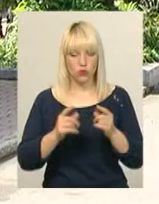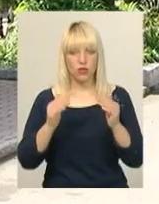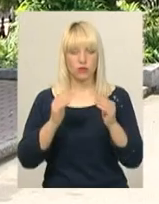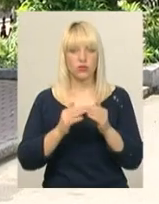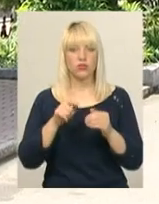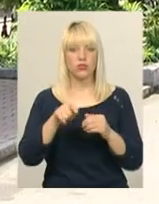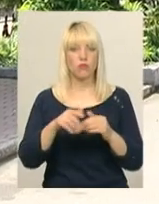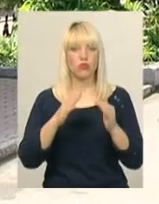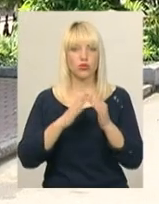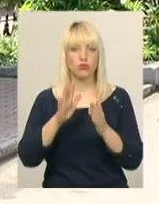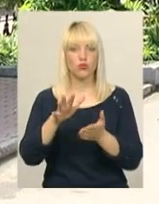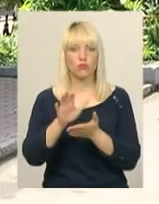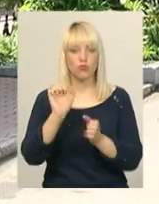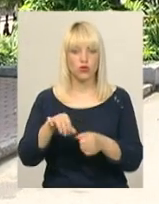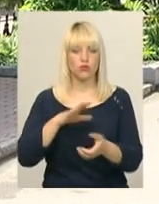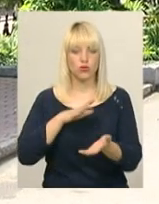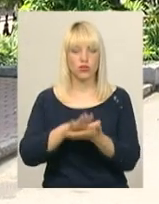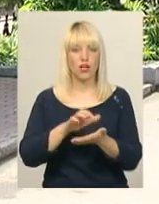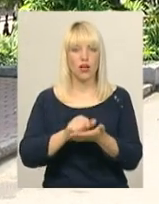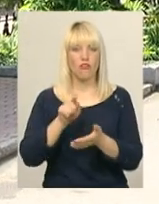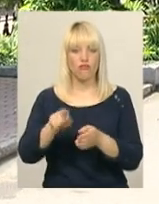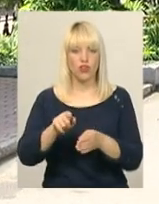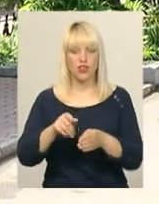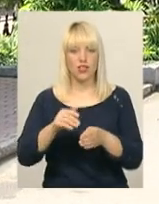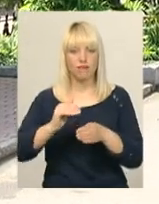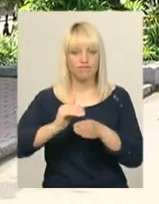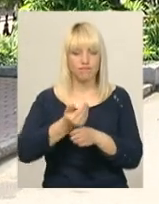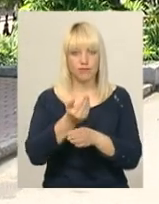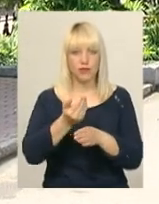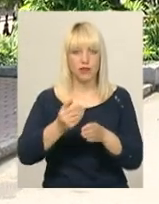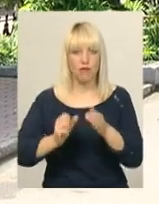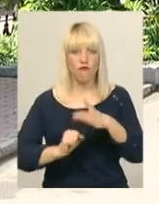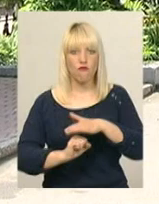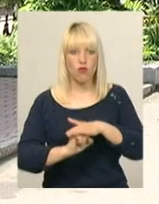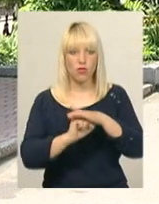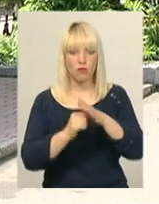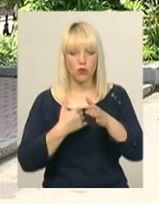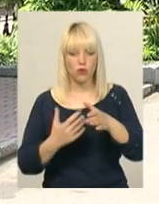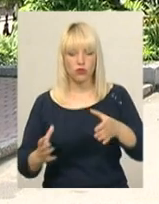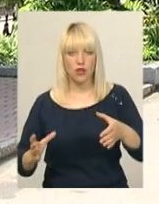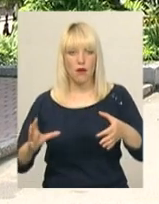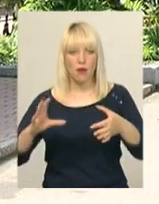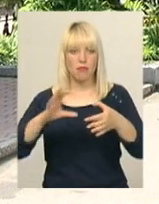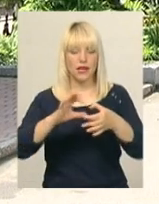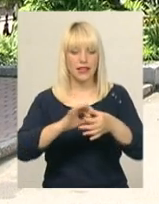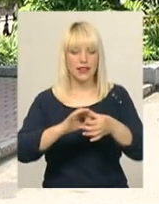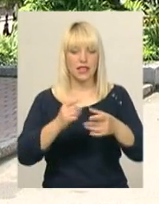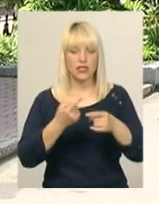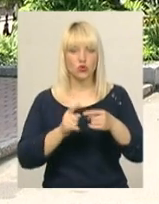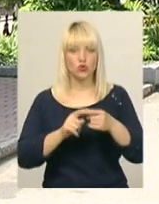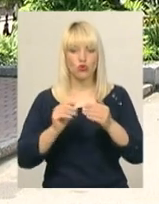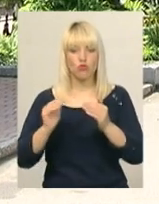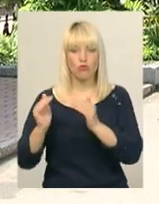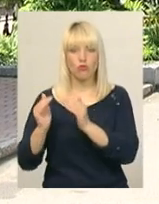відбили фундамент і хочуть приєднати цю пробудову до існуючого фундаменту будинку, що приведе до